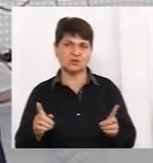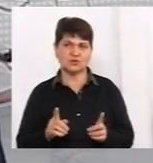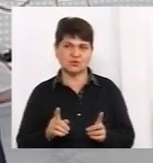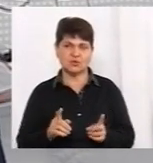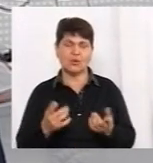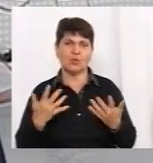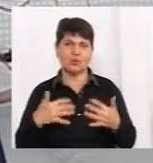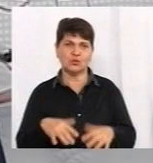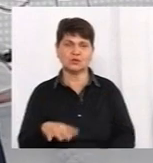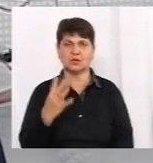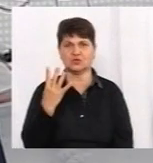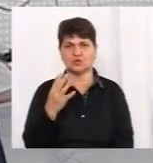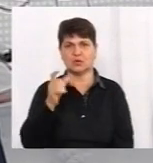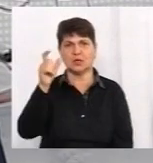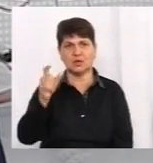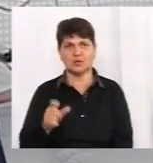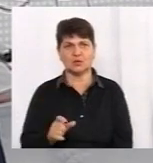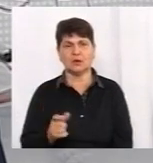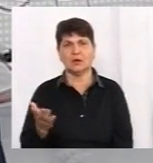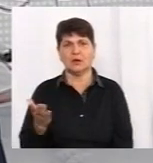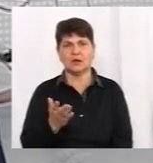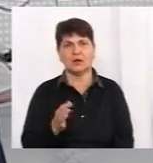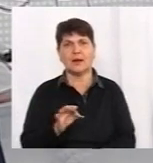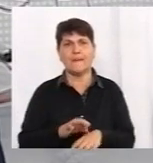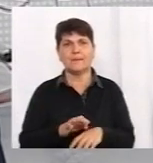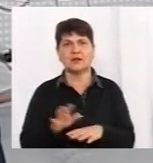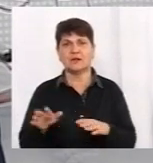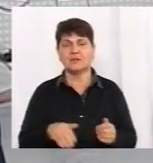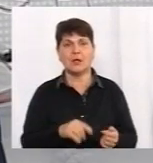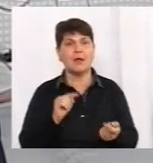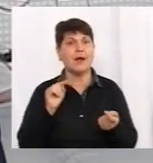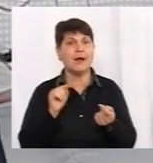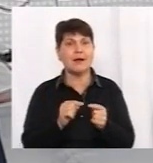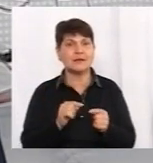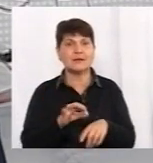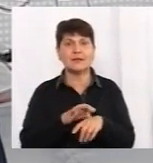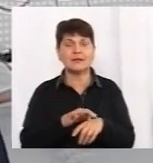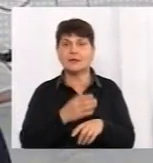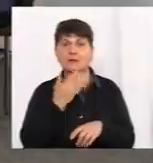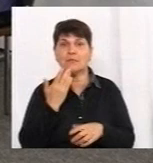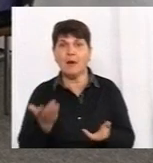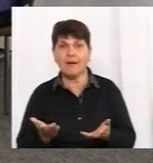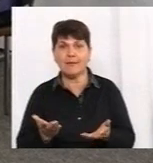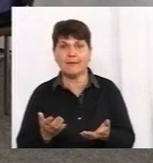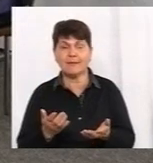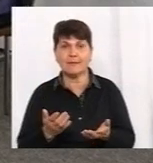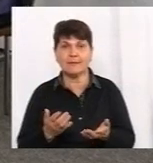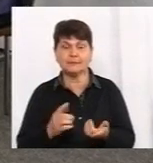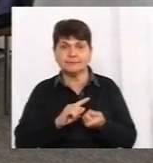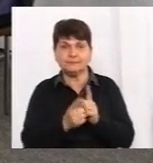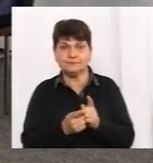вже чотири людини, які є, які перехворіли, але не мають антитіла. Але виявилося. Так. І